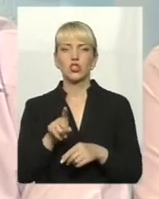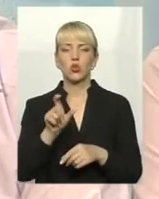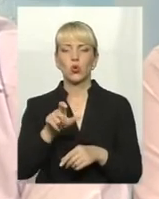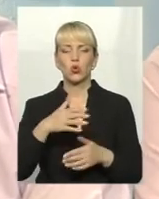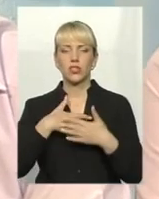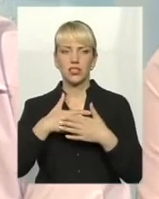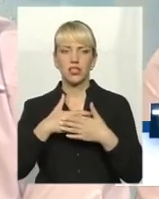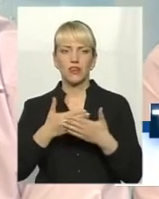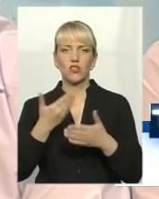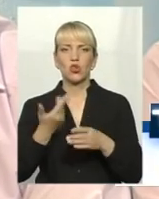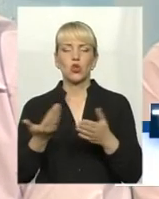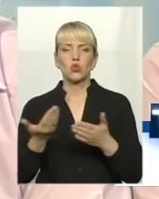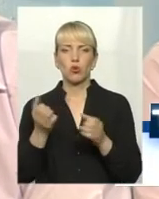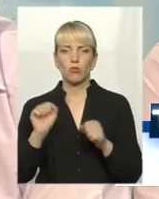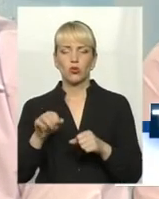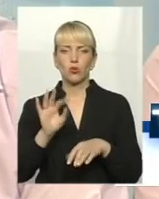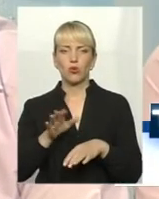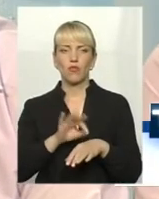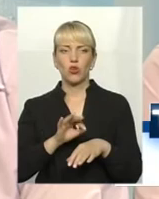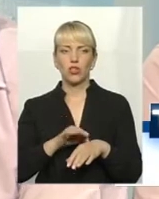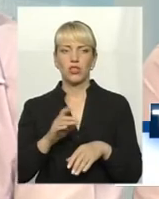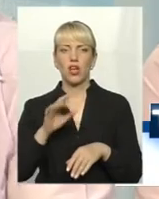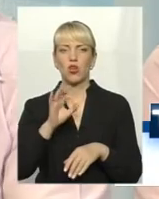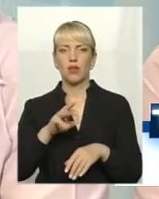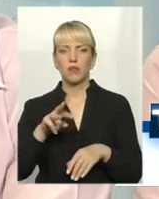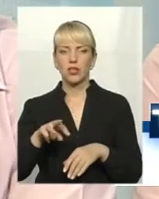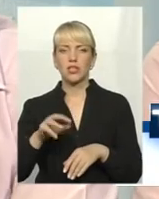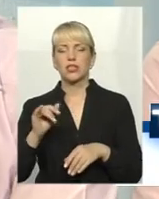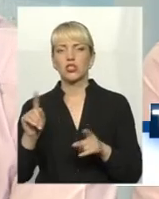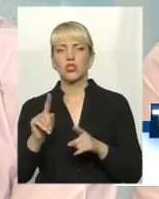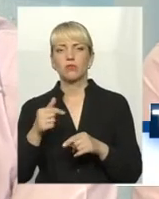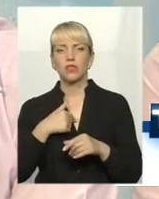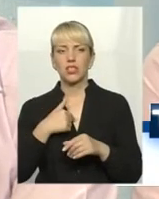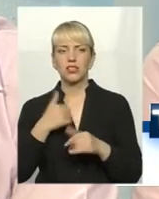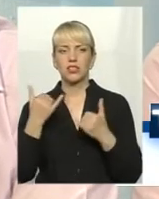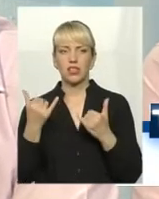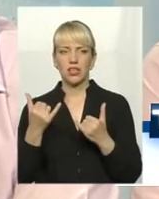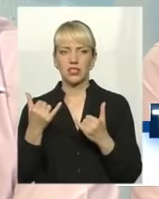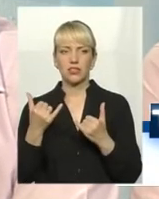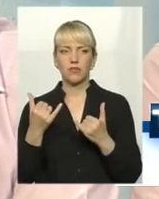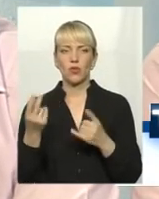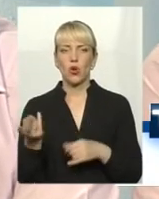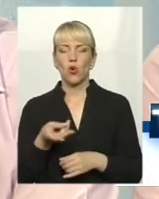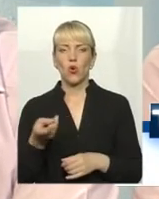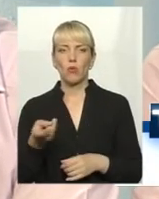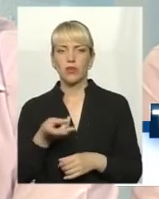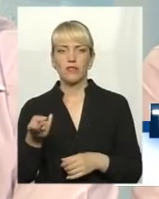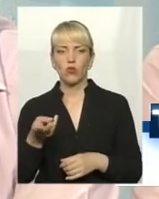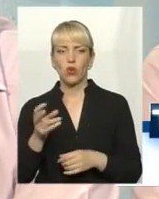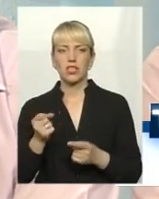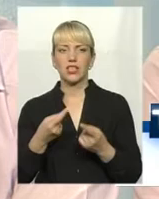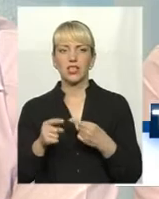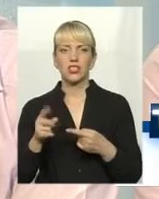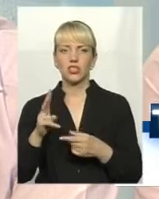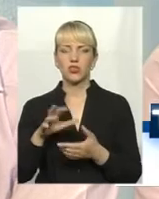потім будуть хворіти. Але що, Олег Васильович, що Михайло Семенович, вони зараз, обидвої, і не тільки вони, а всі,